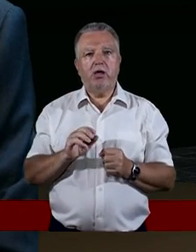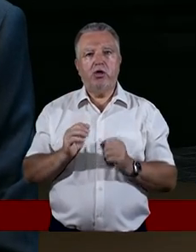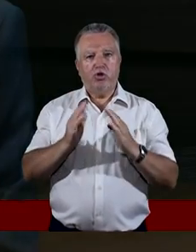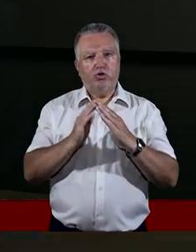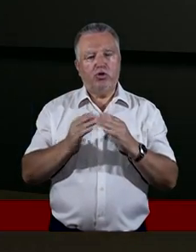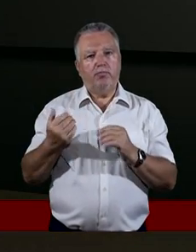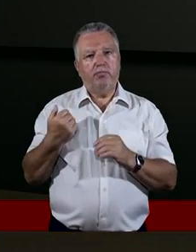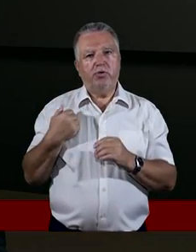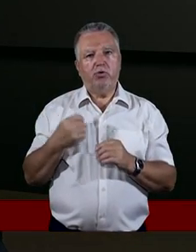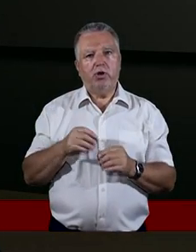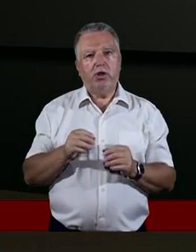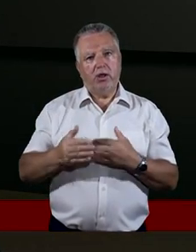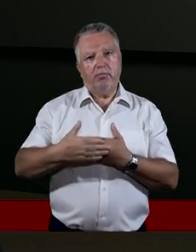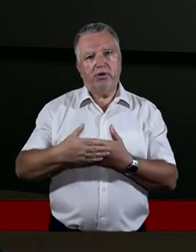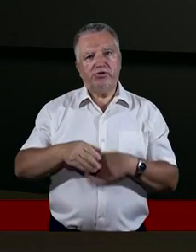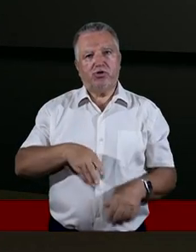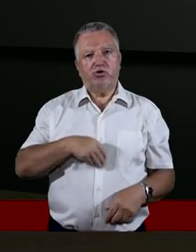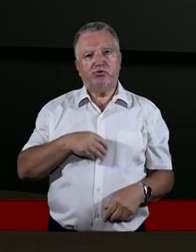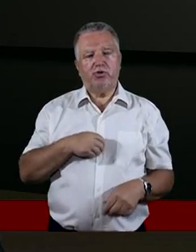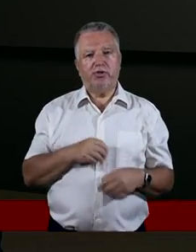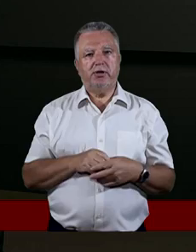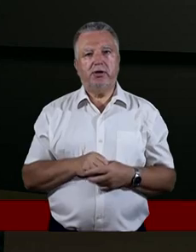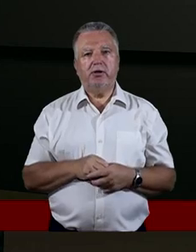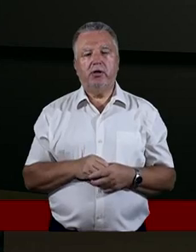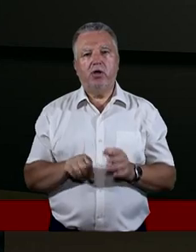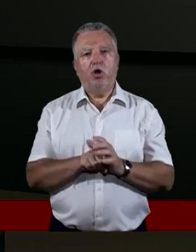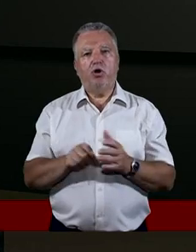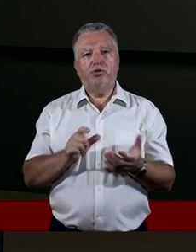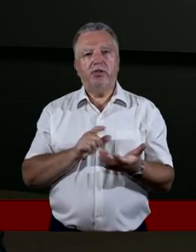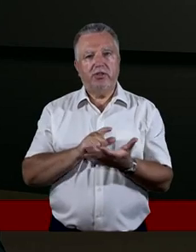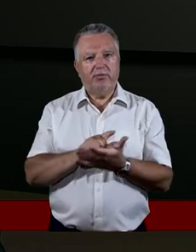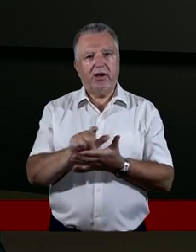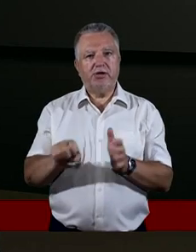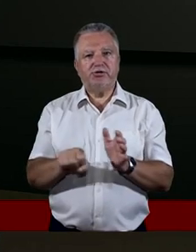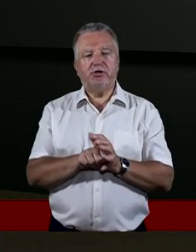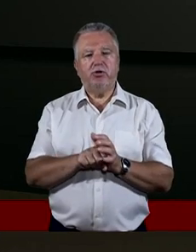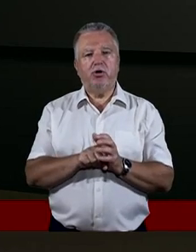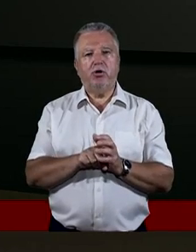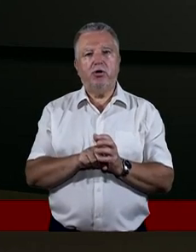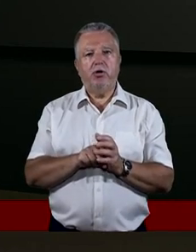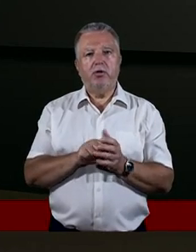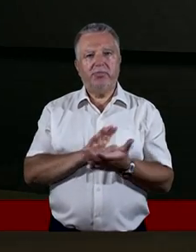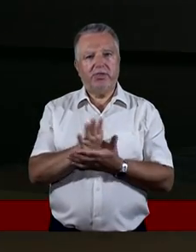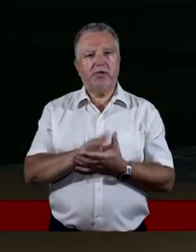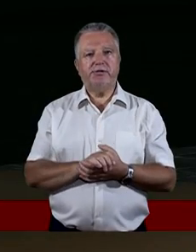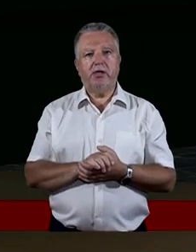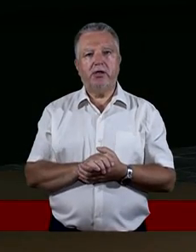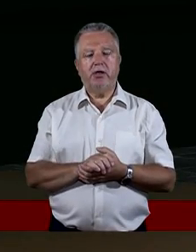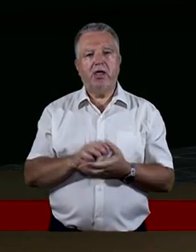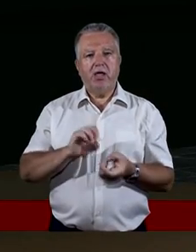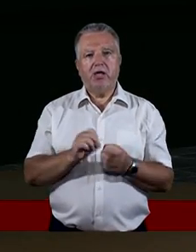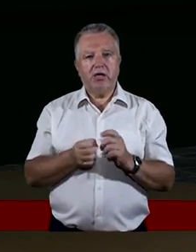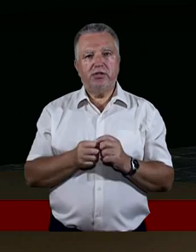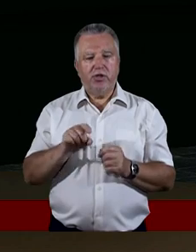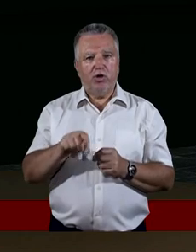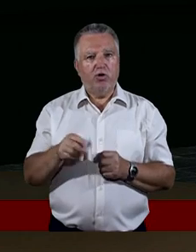synagogą. Tak, dziękuję bardzo. Przeczytam jeszcze jeden fragment. Od dwunastego wiersza po piętnastego, jeśli bym się mógł poprosić. A